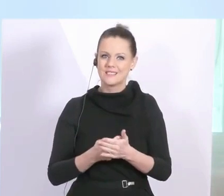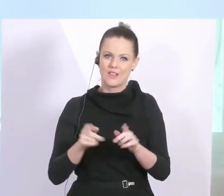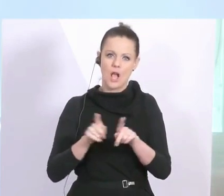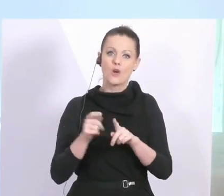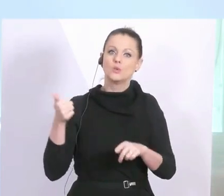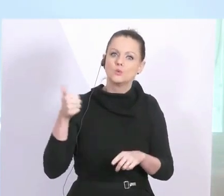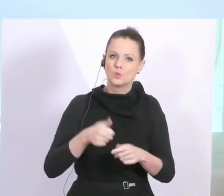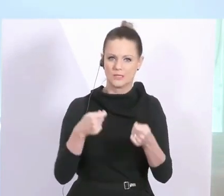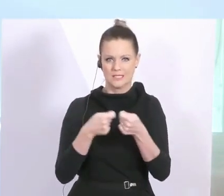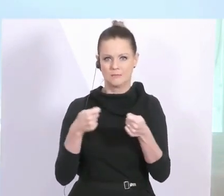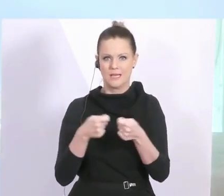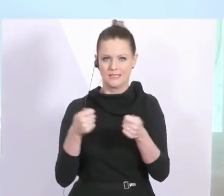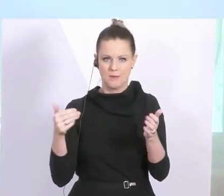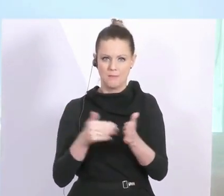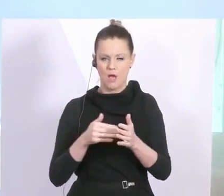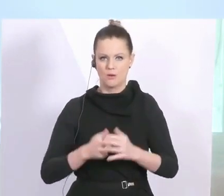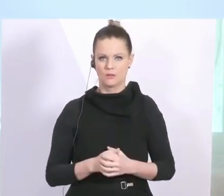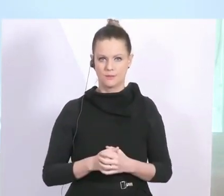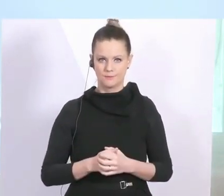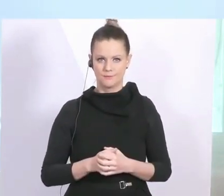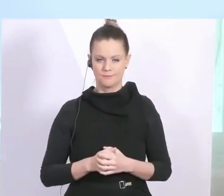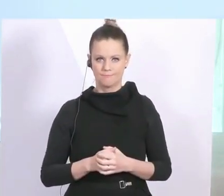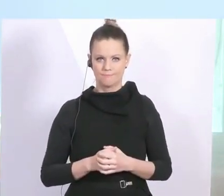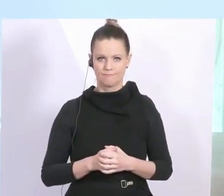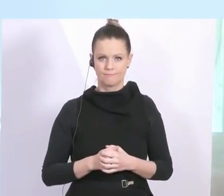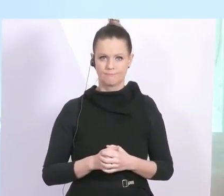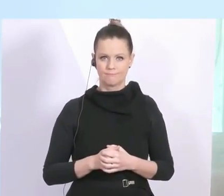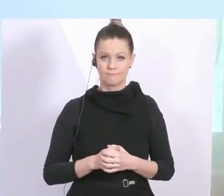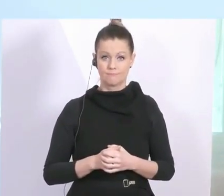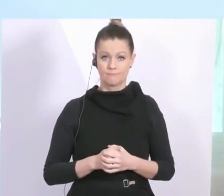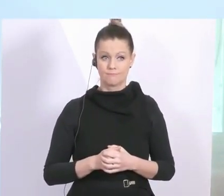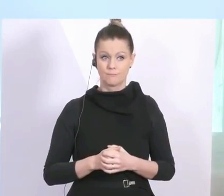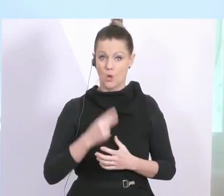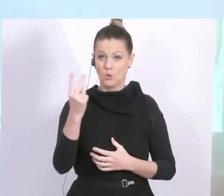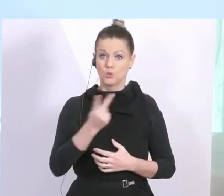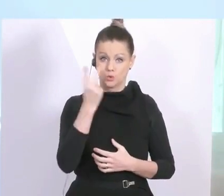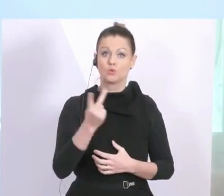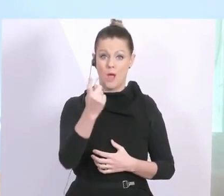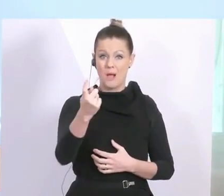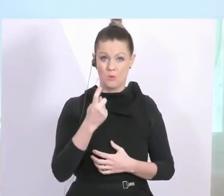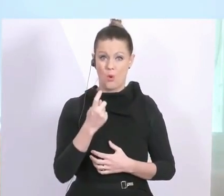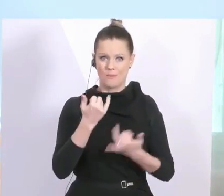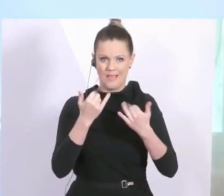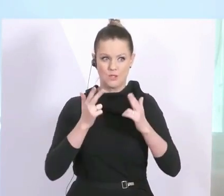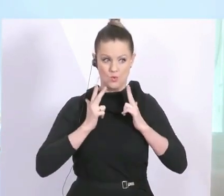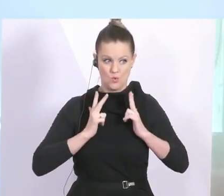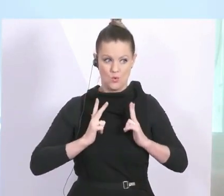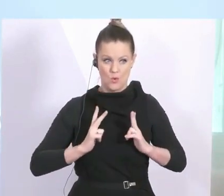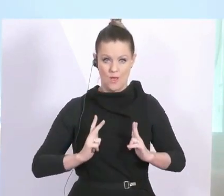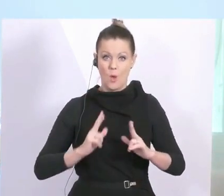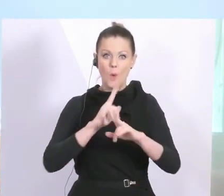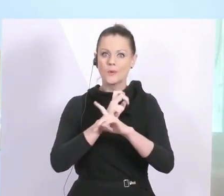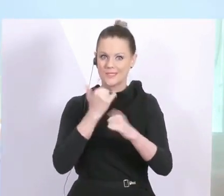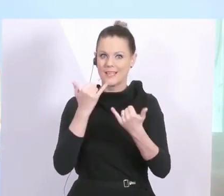Maßnahmen. Und ich kann das Bild nur verstärken, Ruhe vor dem Sturm. Es schaut in Österreich noch viel besser aus als